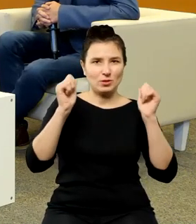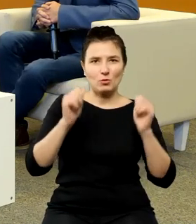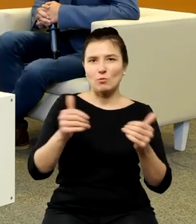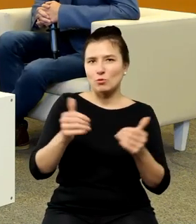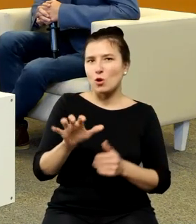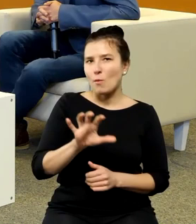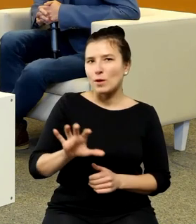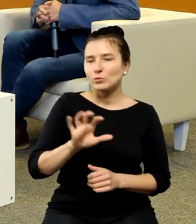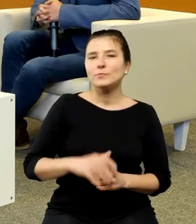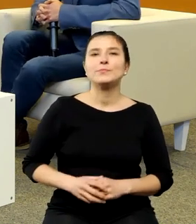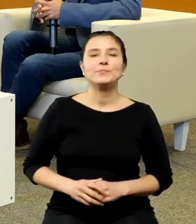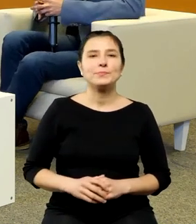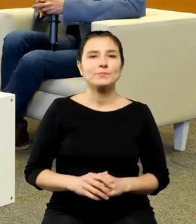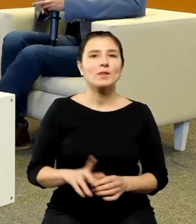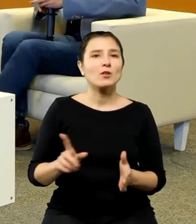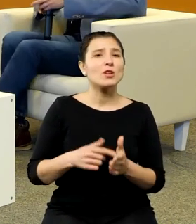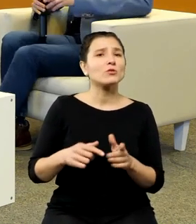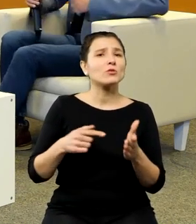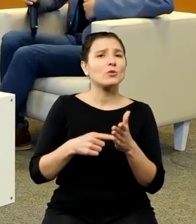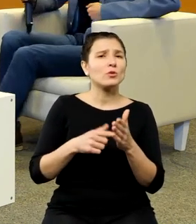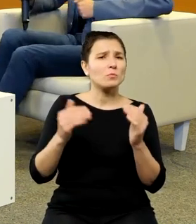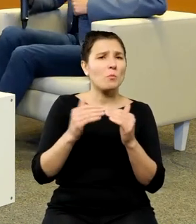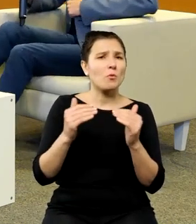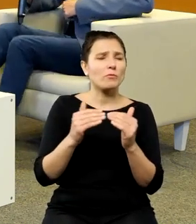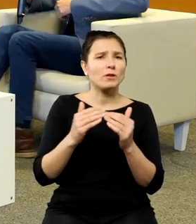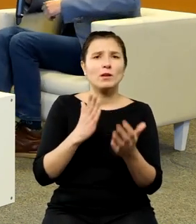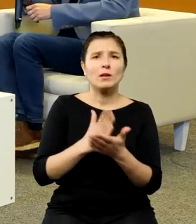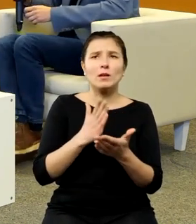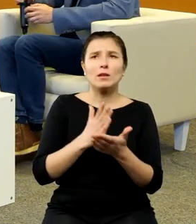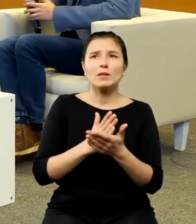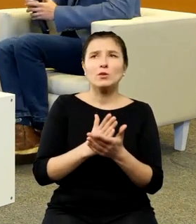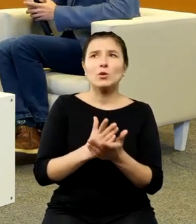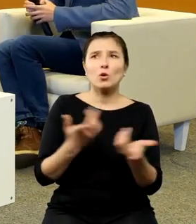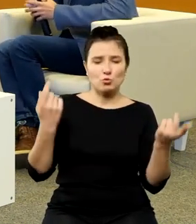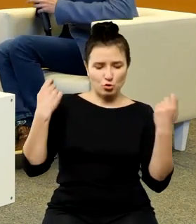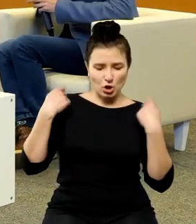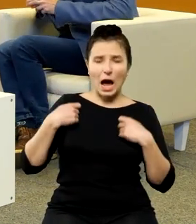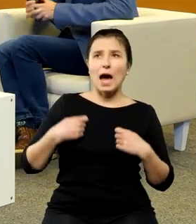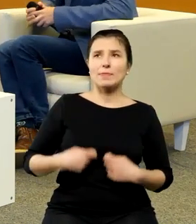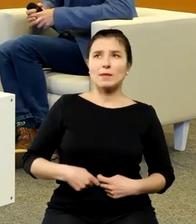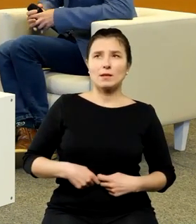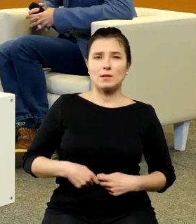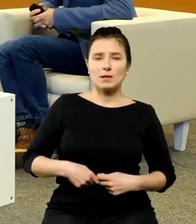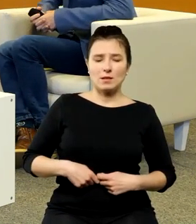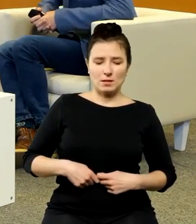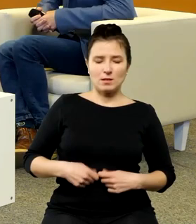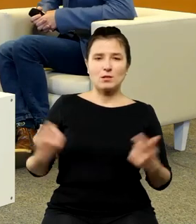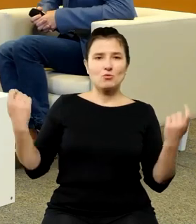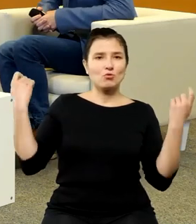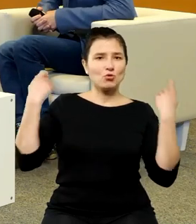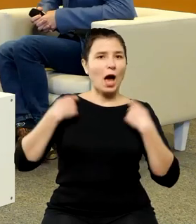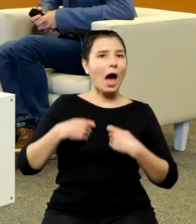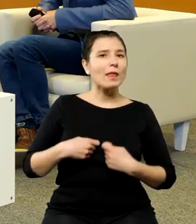często porównywane jest to już nie tylko ułożenie szat do do